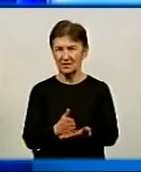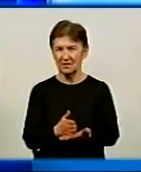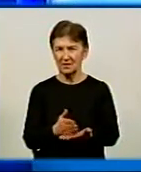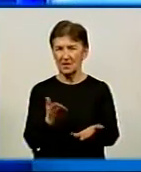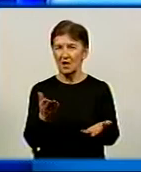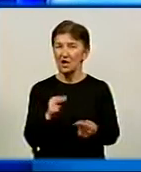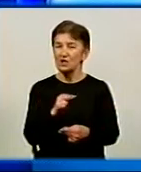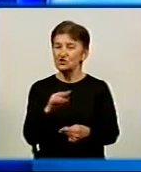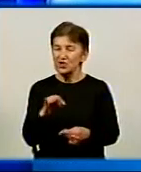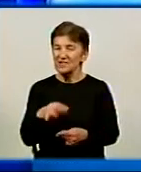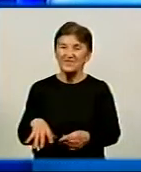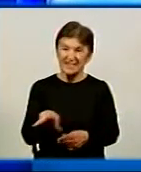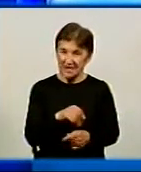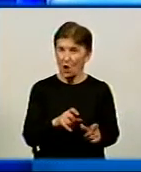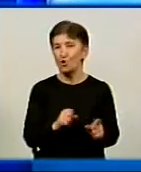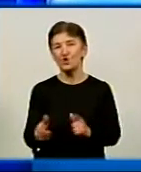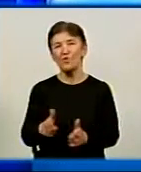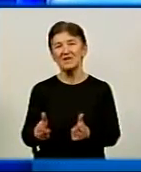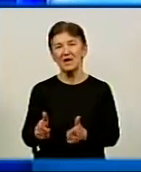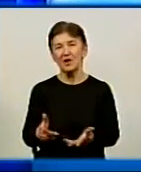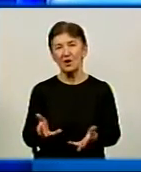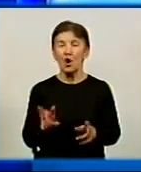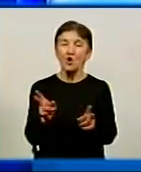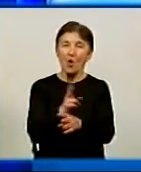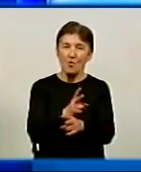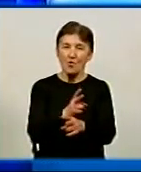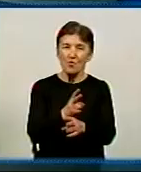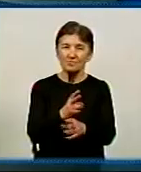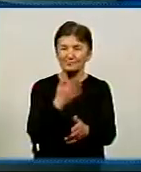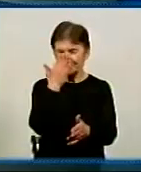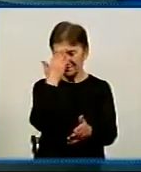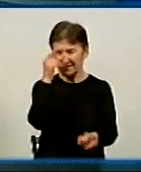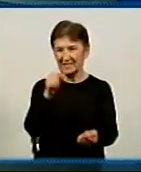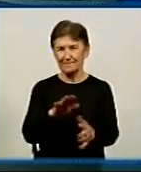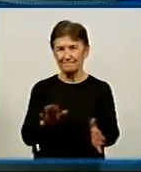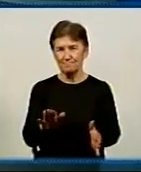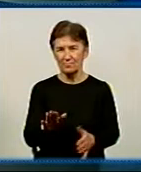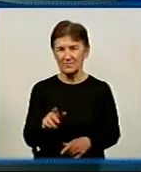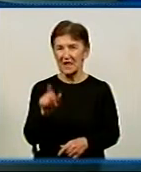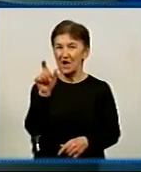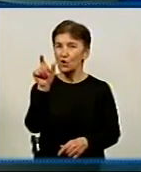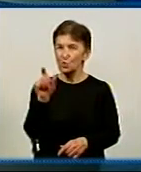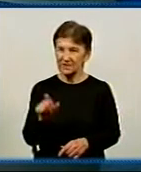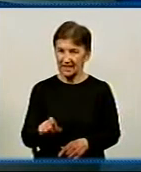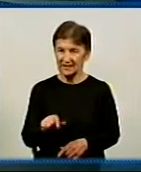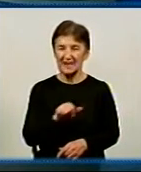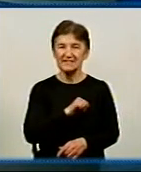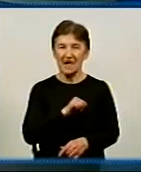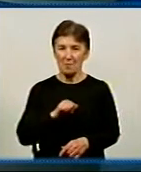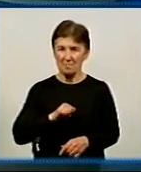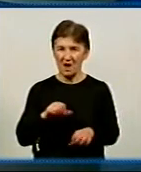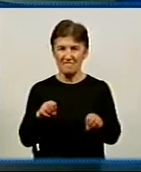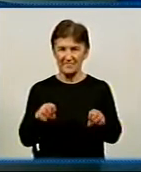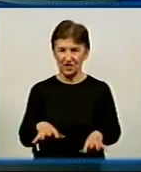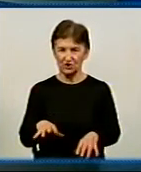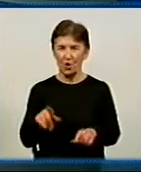готові, чи всі можуть бути? Кому не дано? Людина сама вирішує. Вона, як, ну, вона